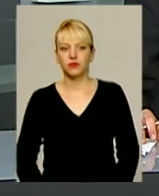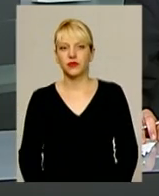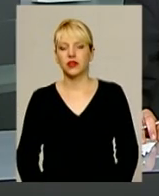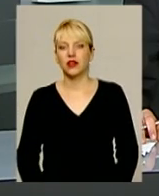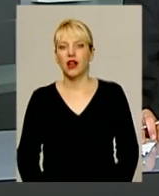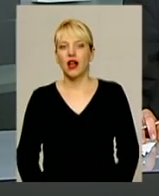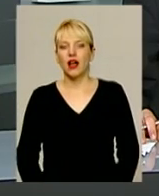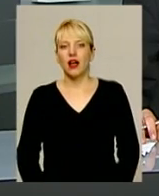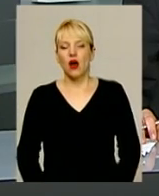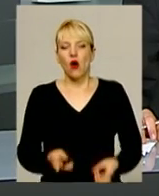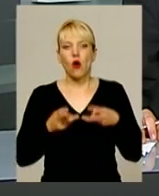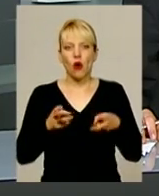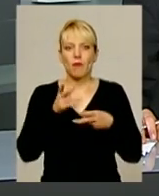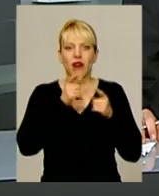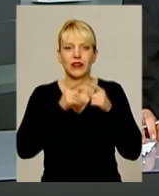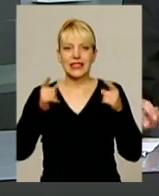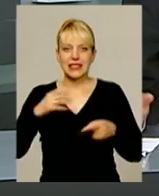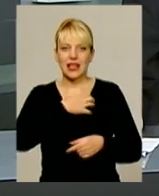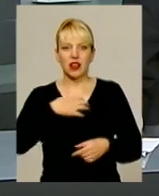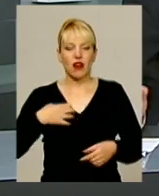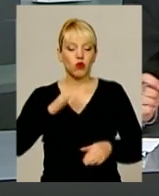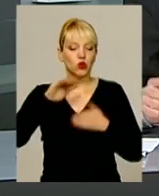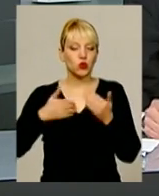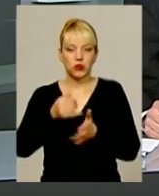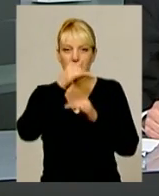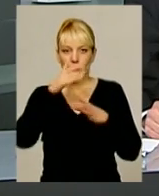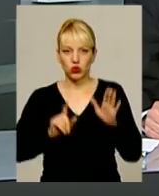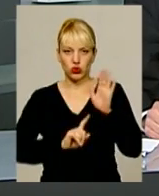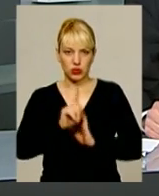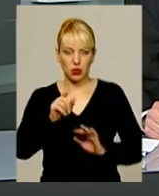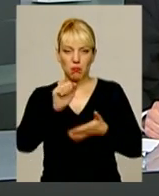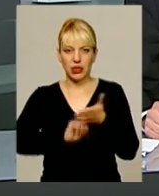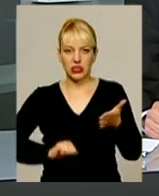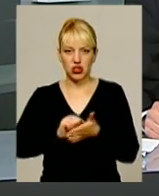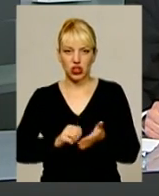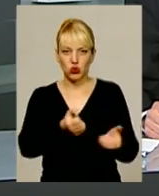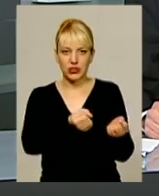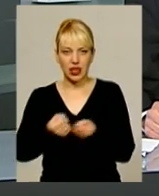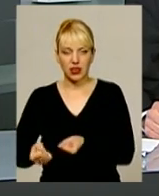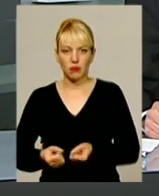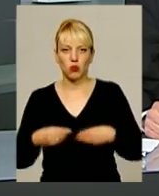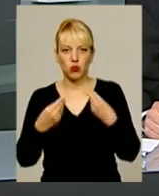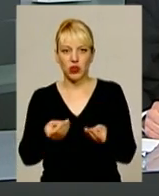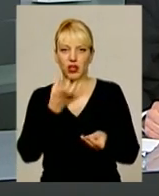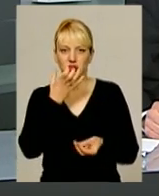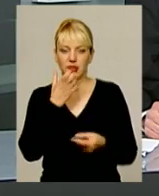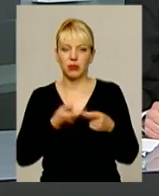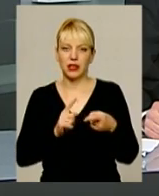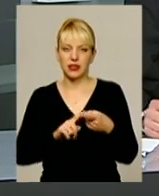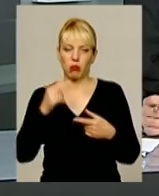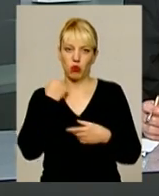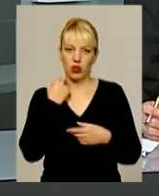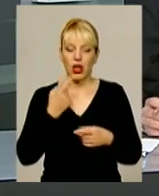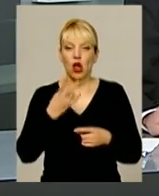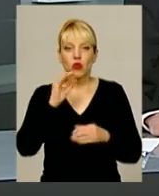А опалювальний сезон в Славуті й досі не можуть розпочати. Причиною затримки подачі тепла називають борги, хоча вони